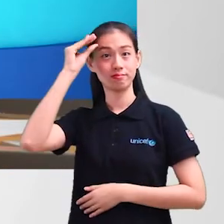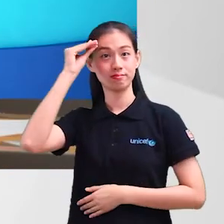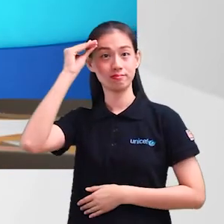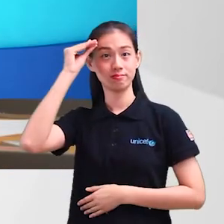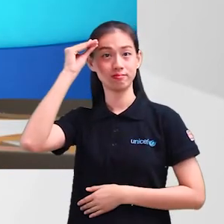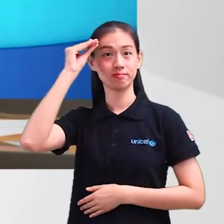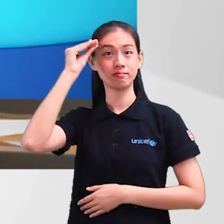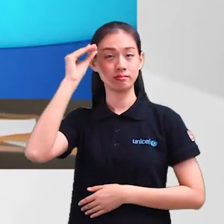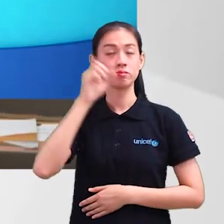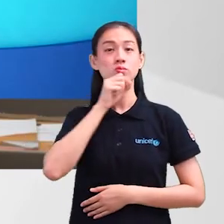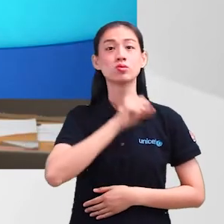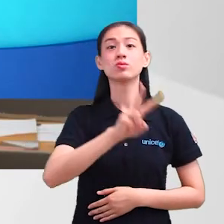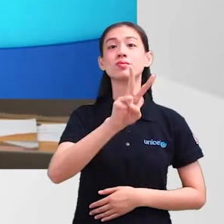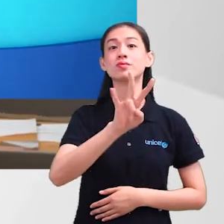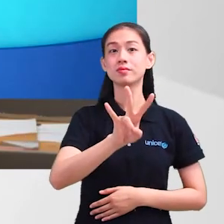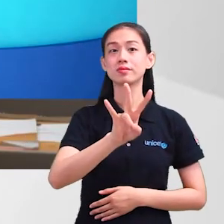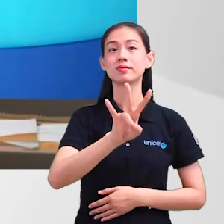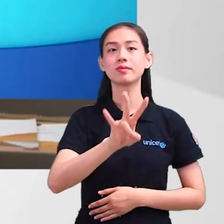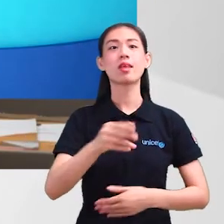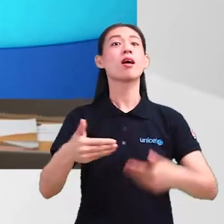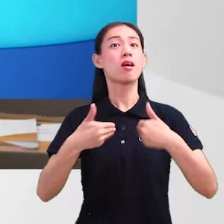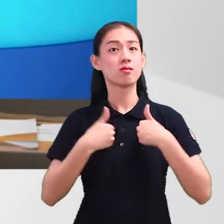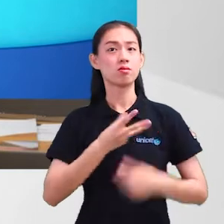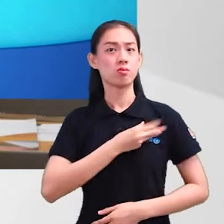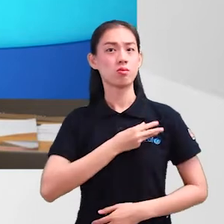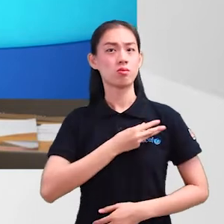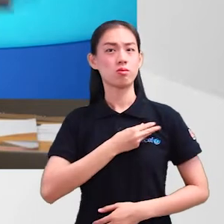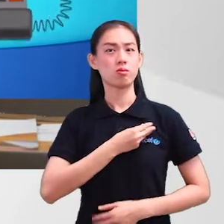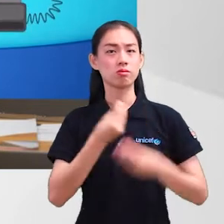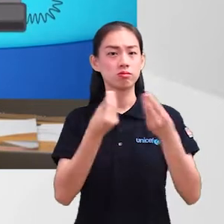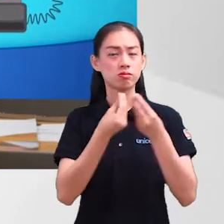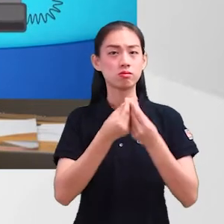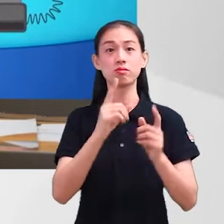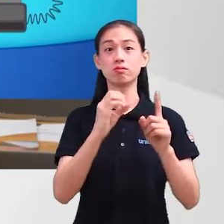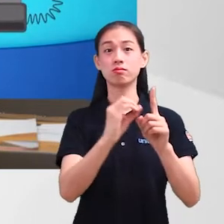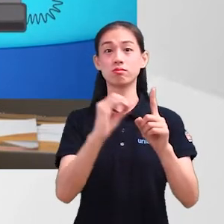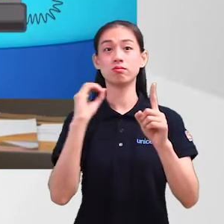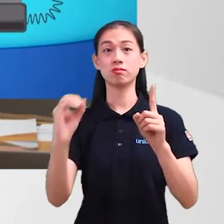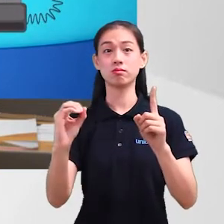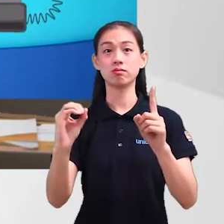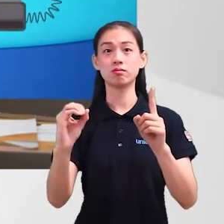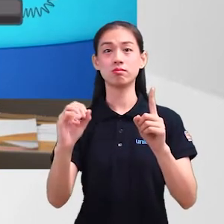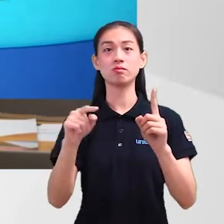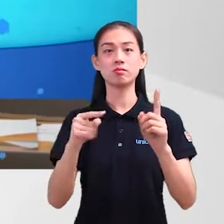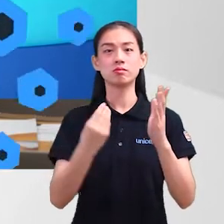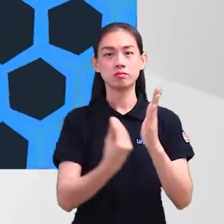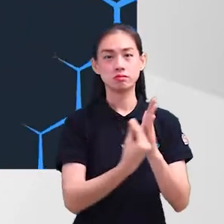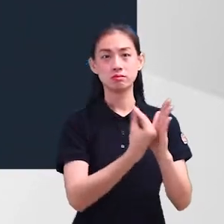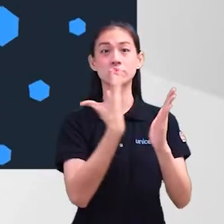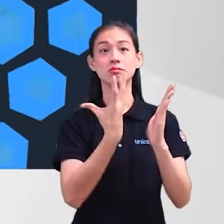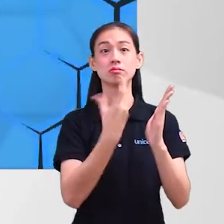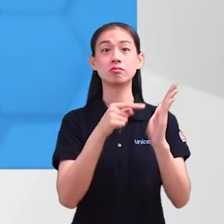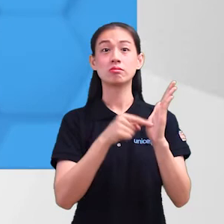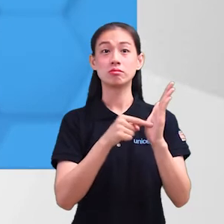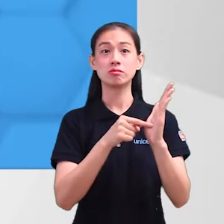jika seorang lelaki yang berumur 27 tahun mempunyai denyutan jantung rehat 100 Perisian